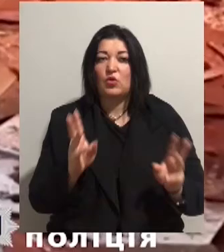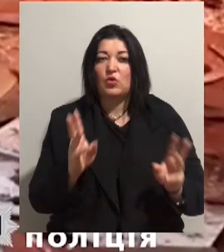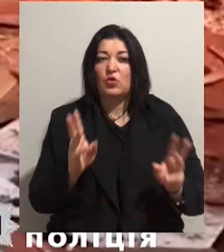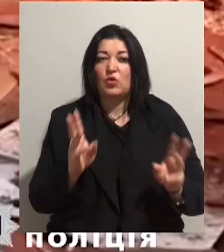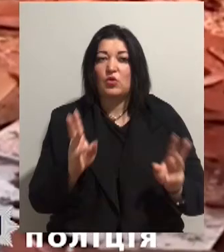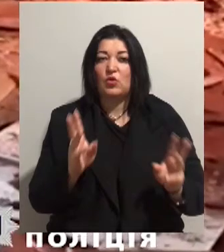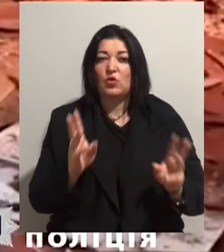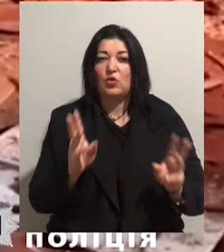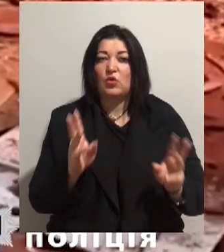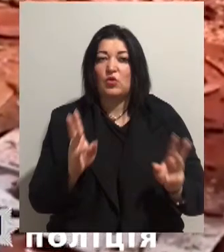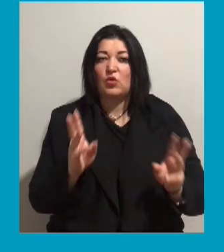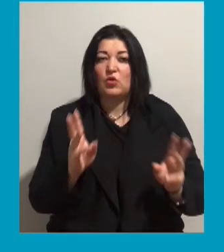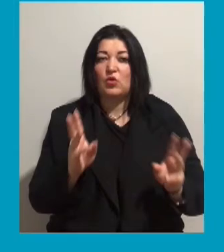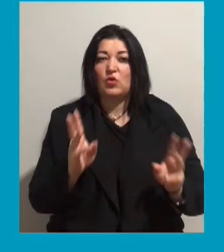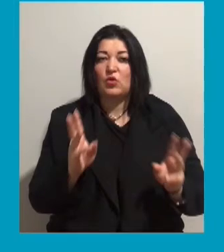до загибелі людей.